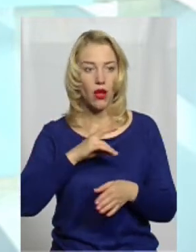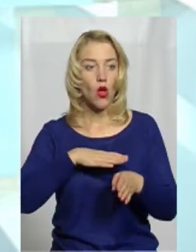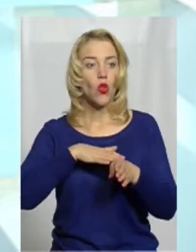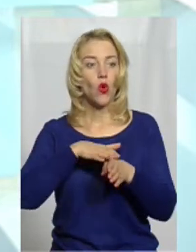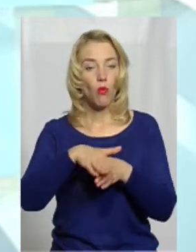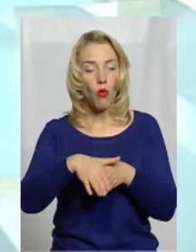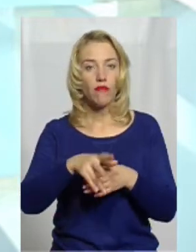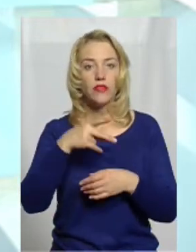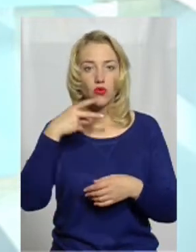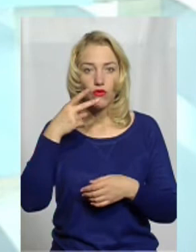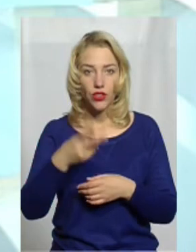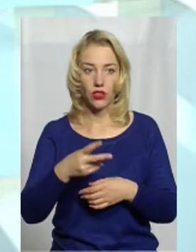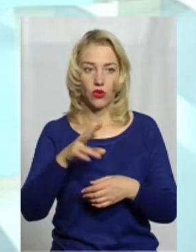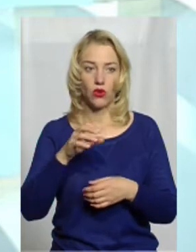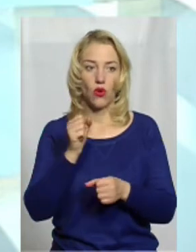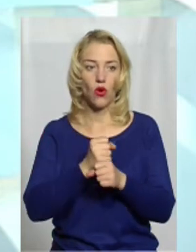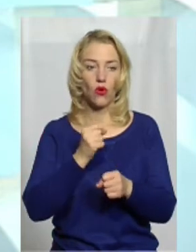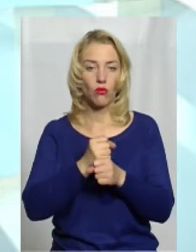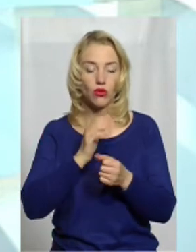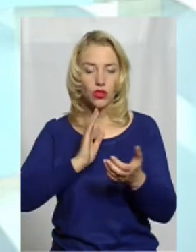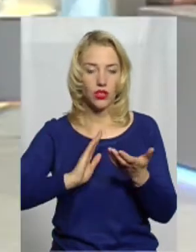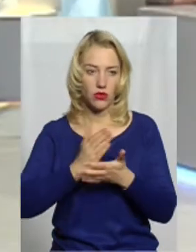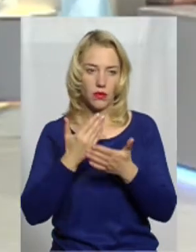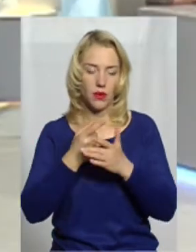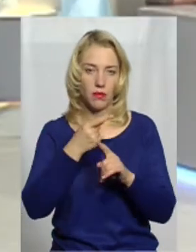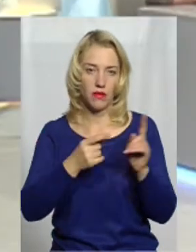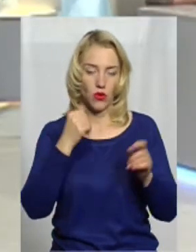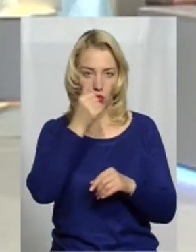видно робочої якості ближче до півроку.